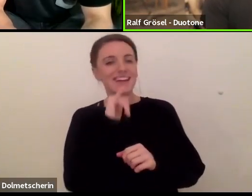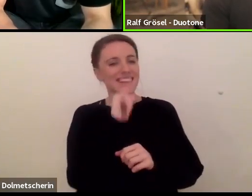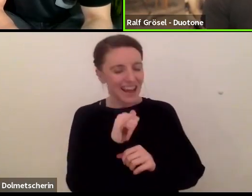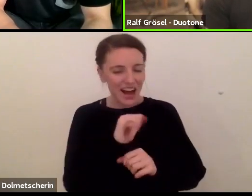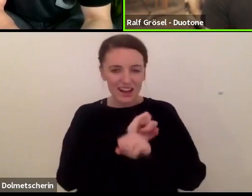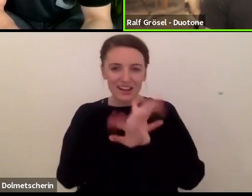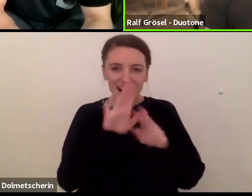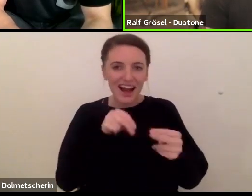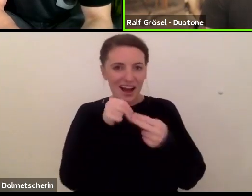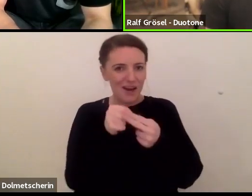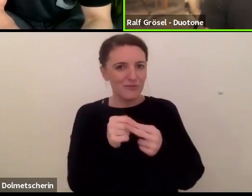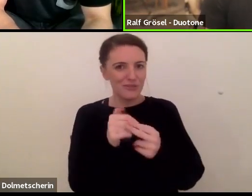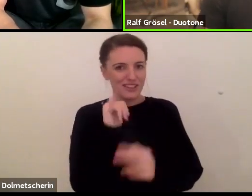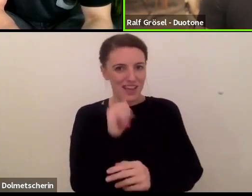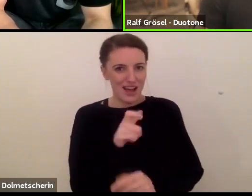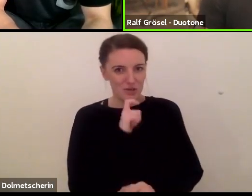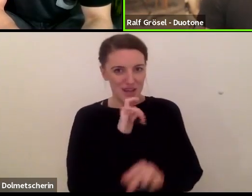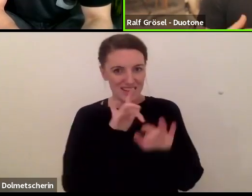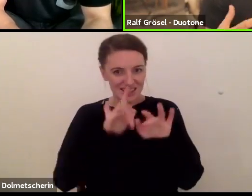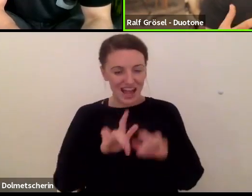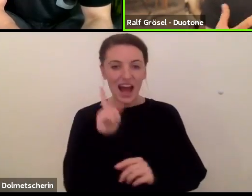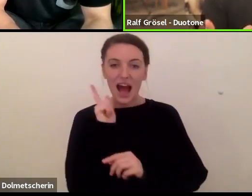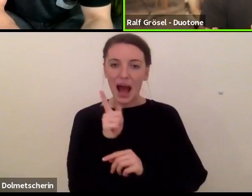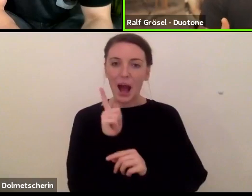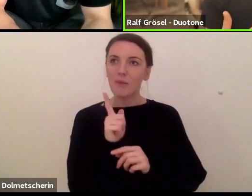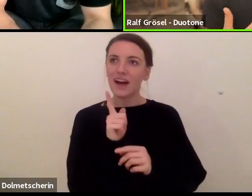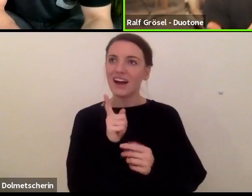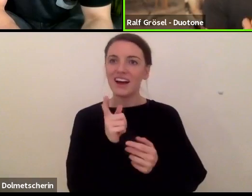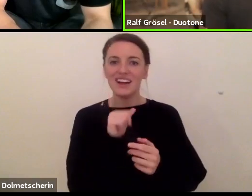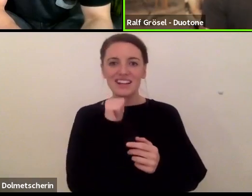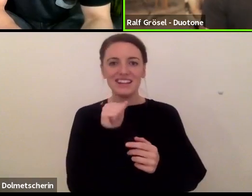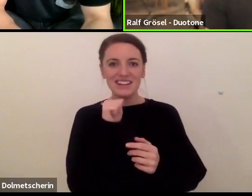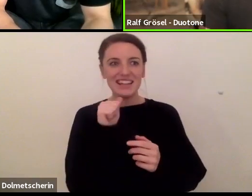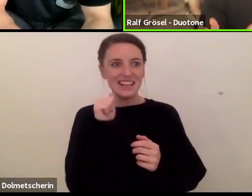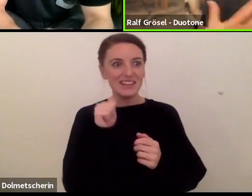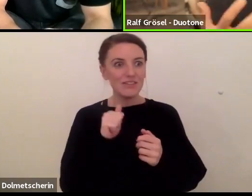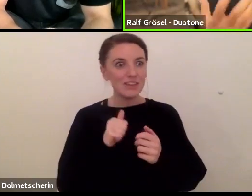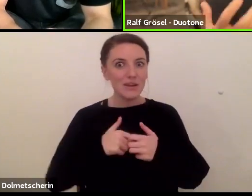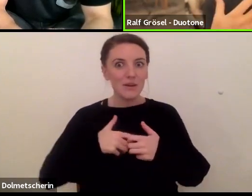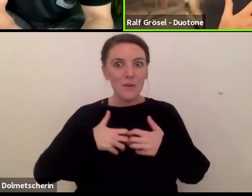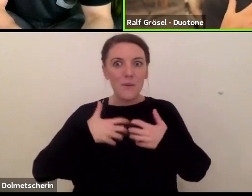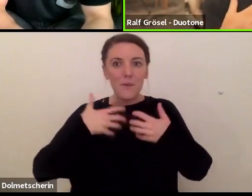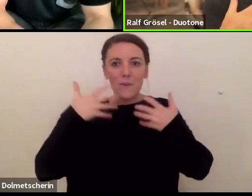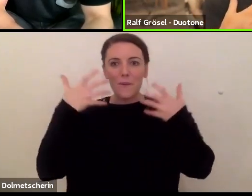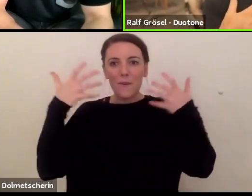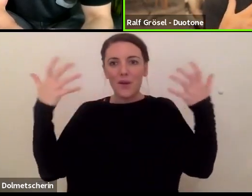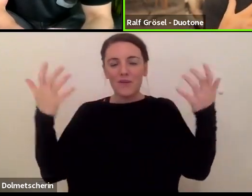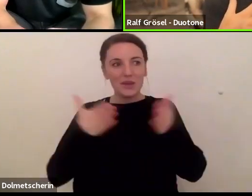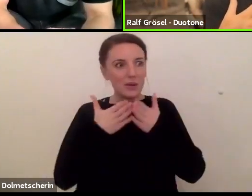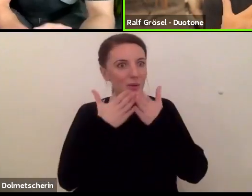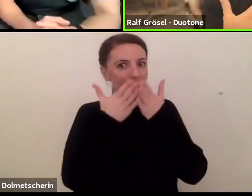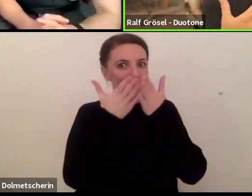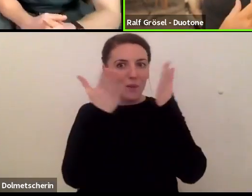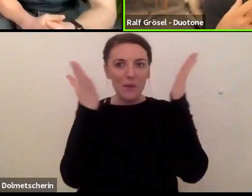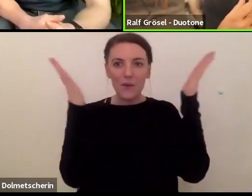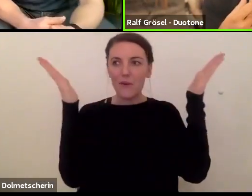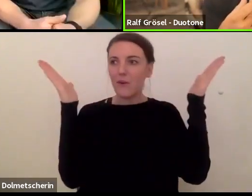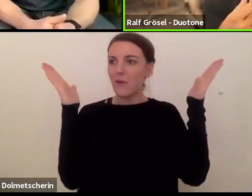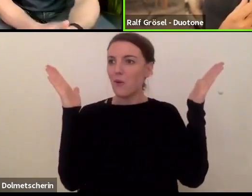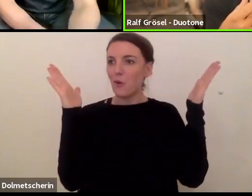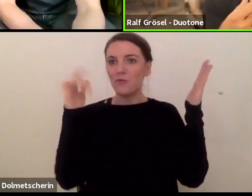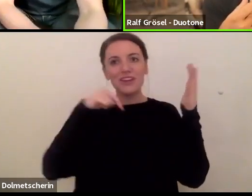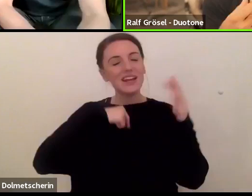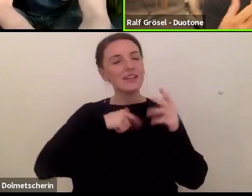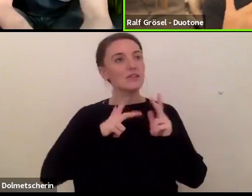Kite schon Spaß, aber es ist keine, das ist, das ist nichts, wo ich aufblühen kann, selber, wenn ich für mich selber im Grunde genommen innere Ruhe